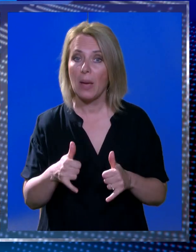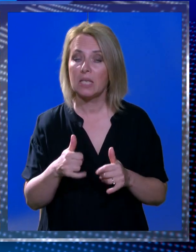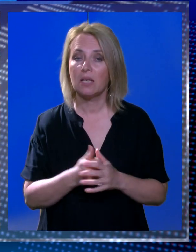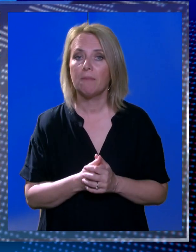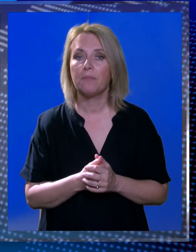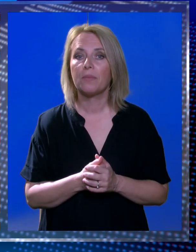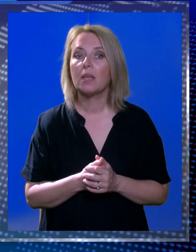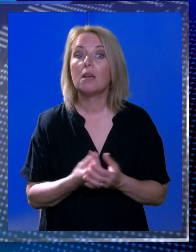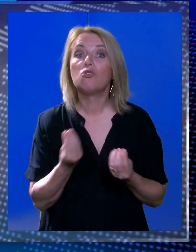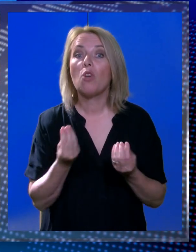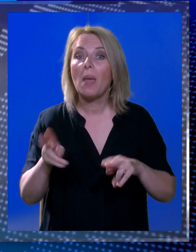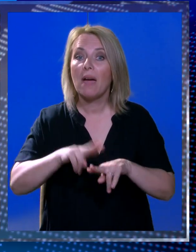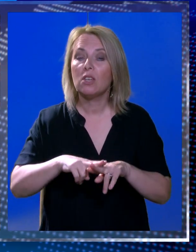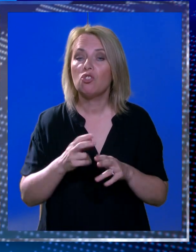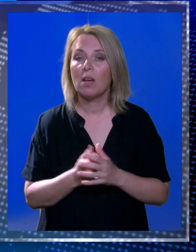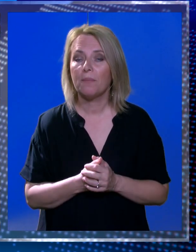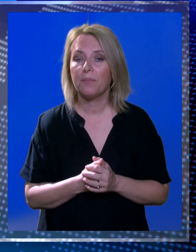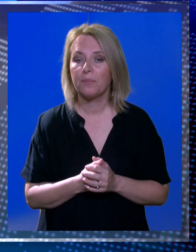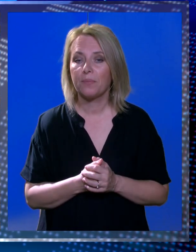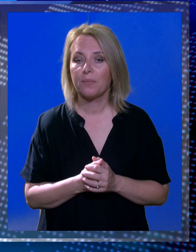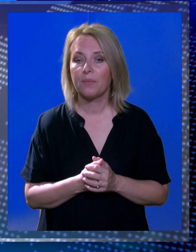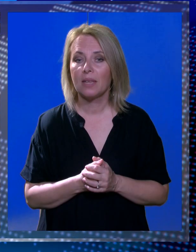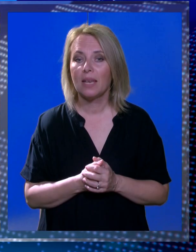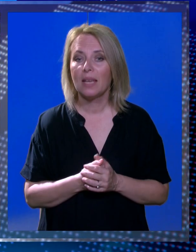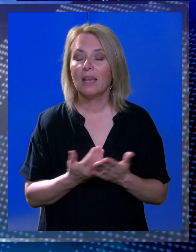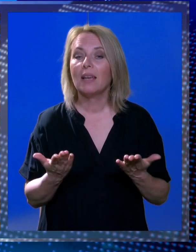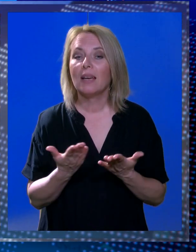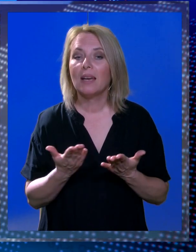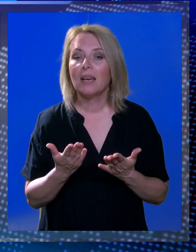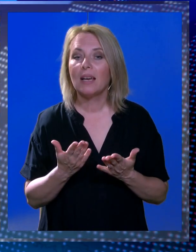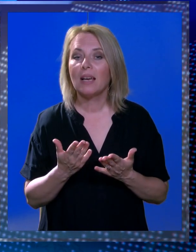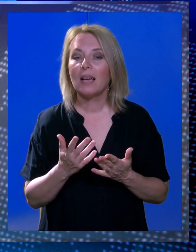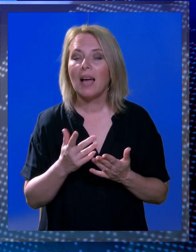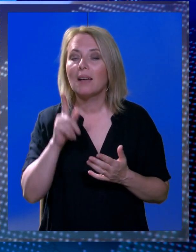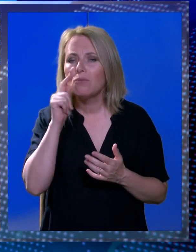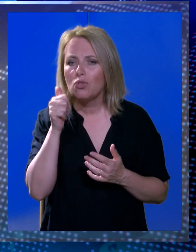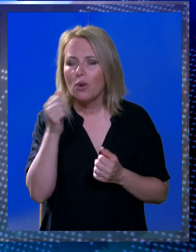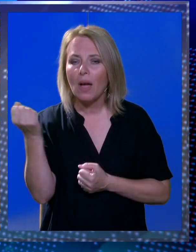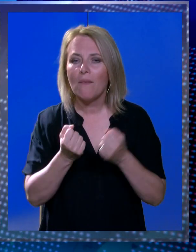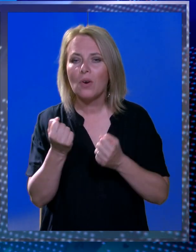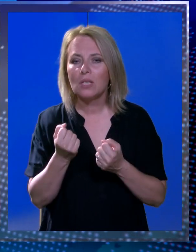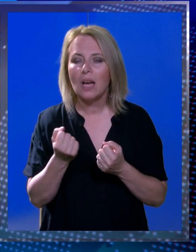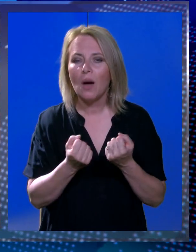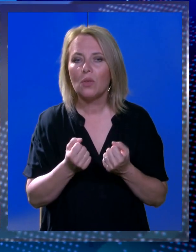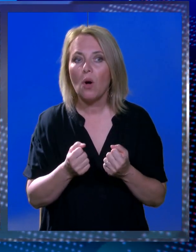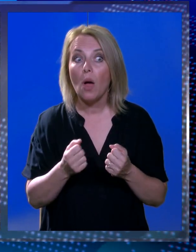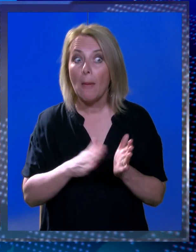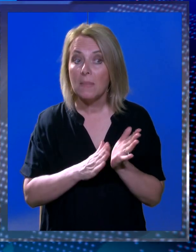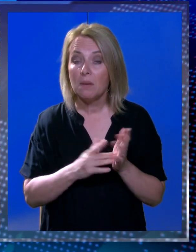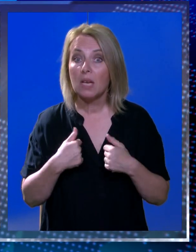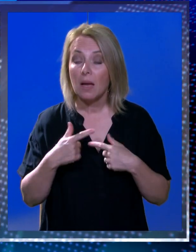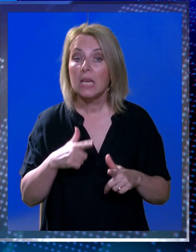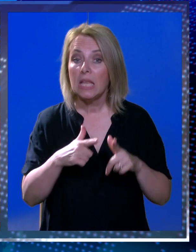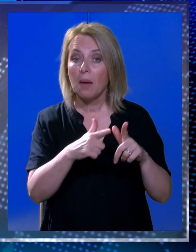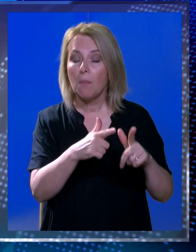danas? Da. Što najviše? Kada je ovaj dovozi auto. Kad idemo na